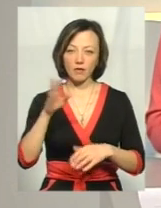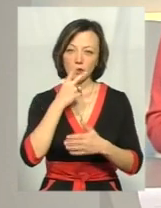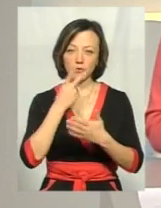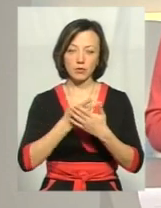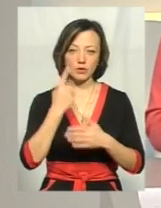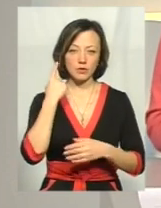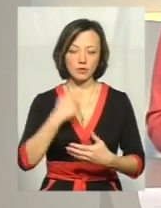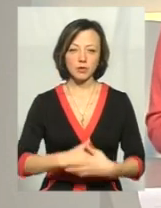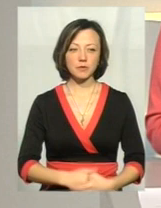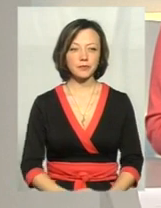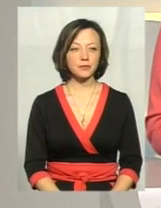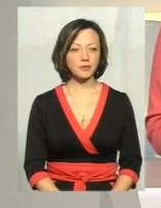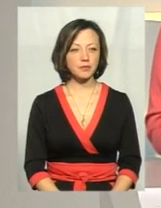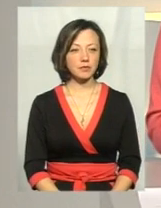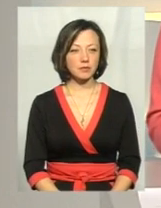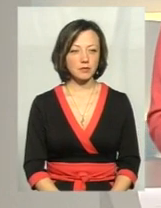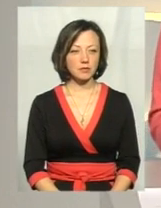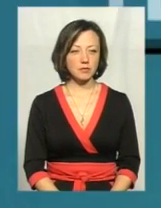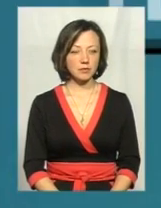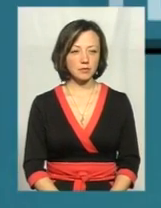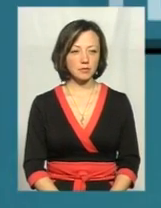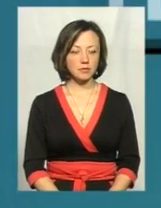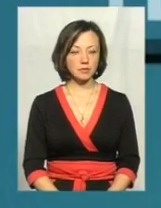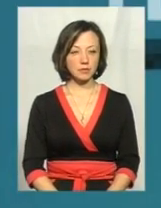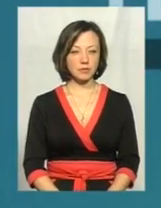почуємо у сюжеті, що ж вони нам відповіли. Прошу.